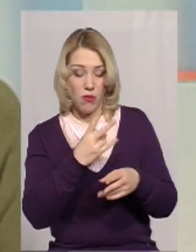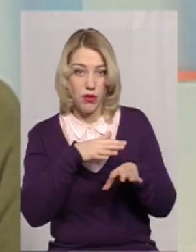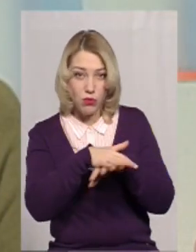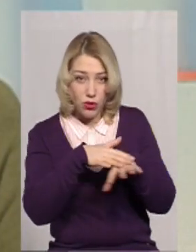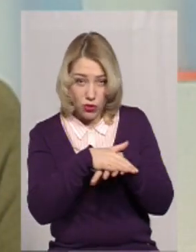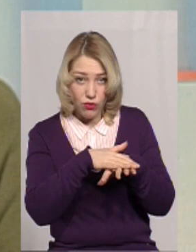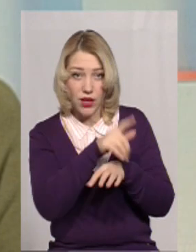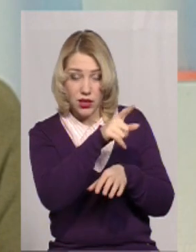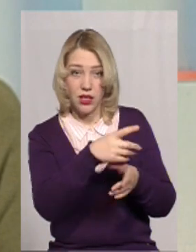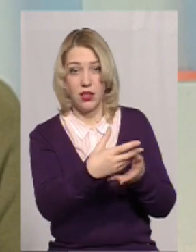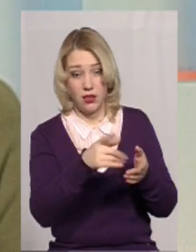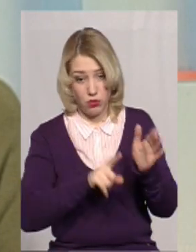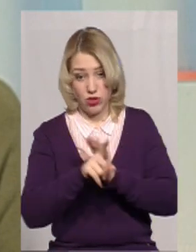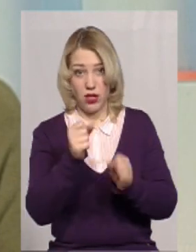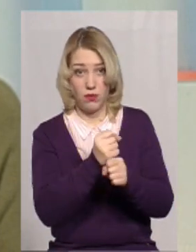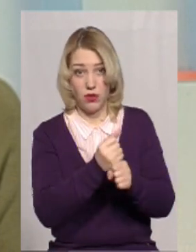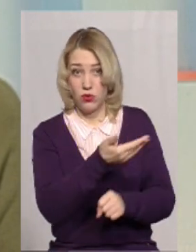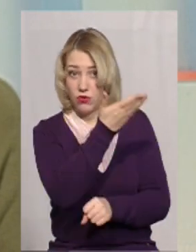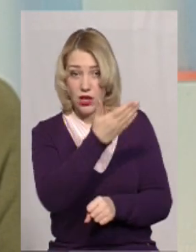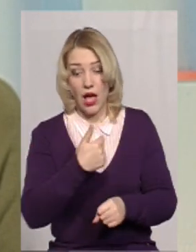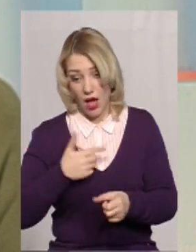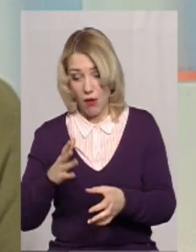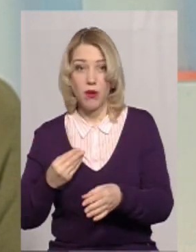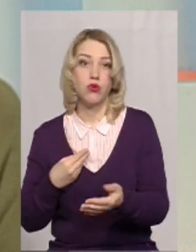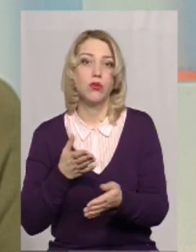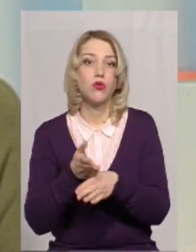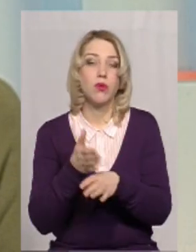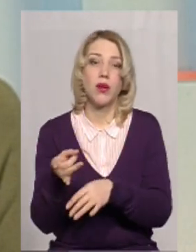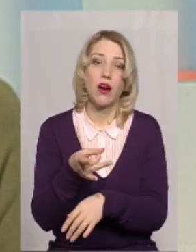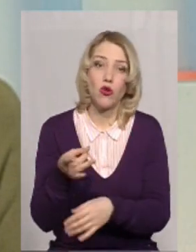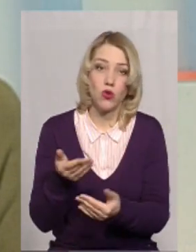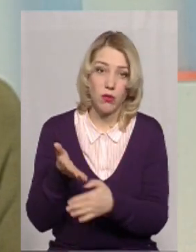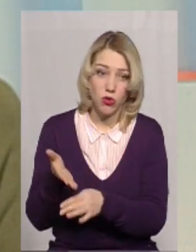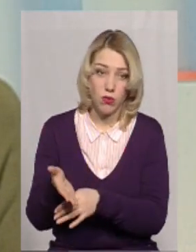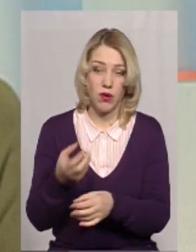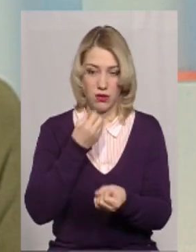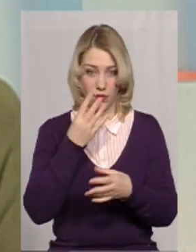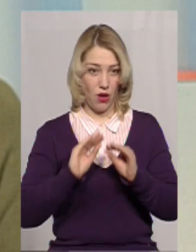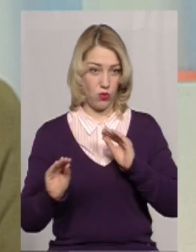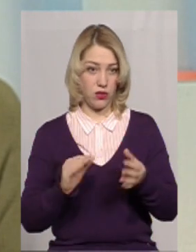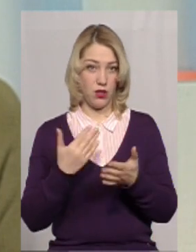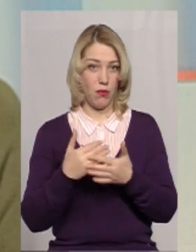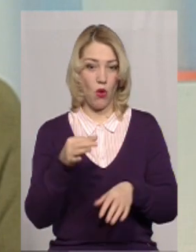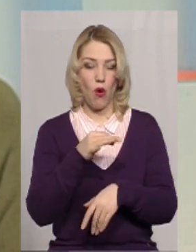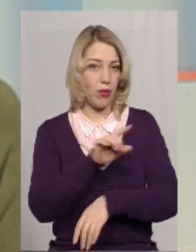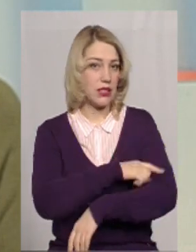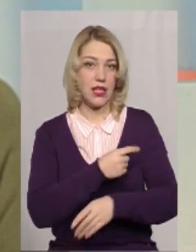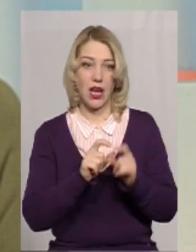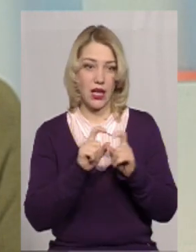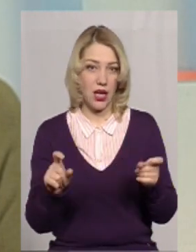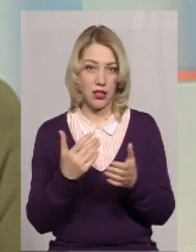кошторис і запускаєте. А ми будемо фінансувати районні лікарні, допомагати. І так само той благоустрій. Та обласна лікарня вже